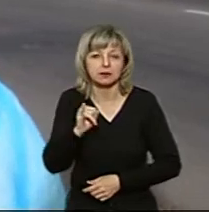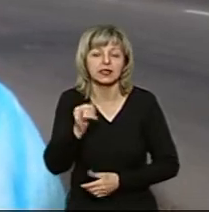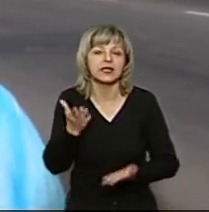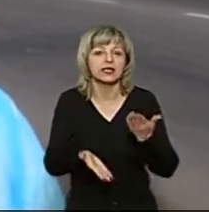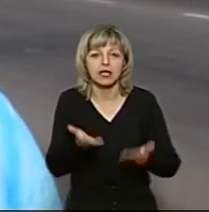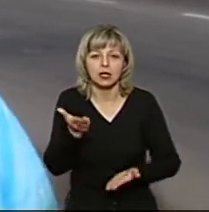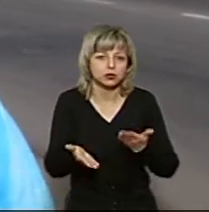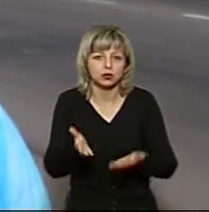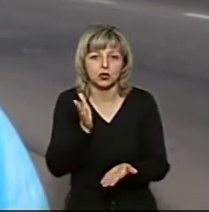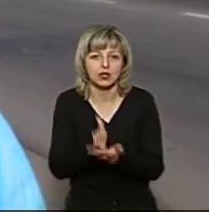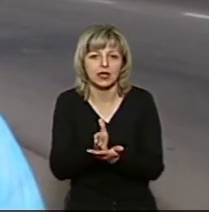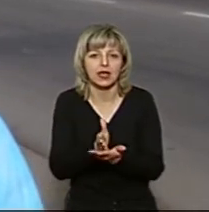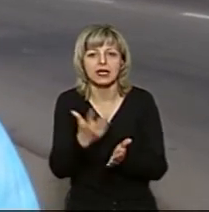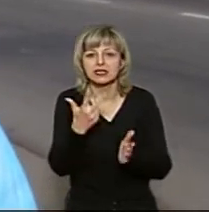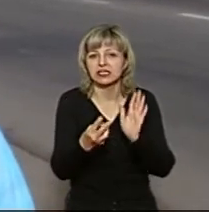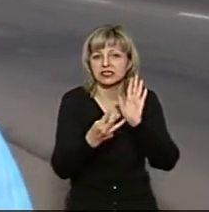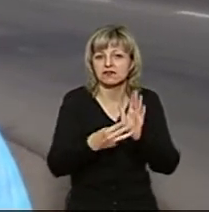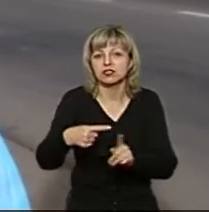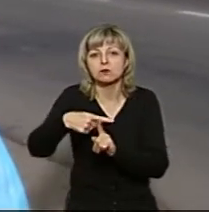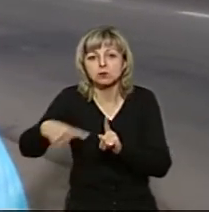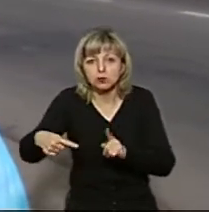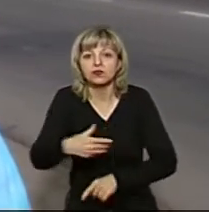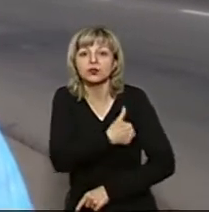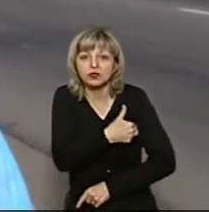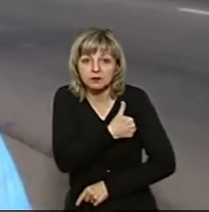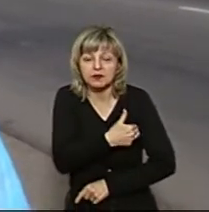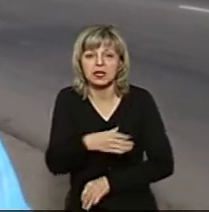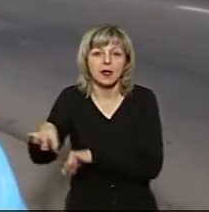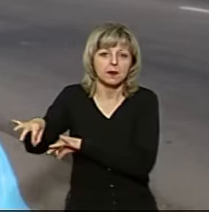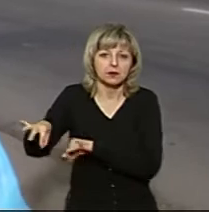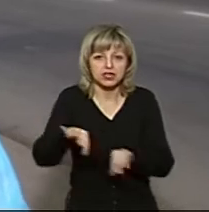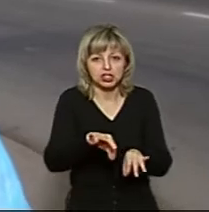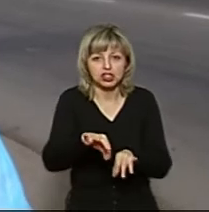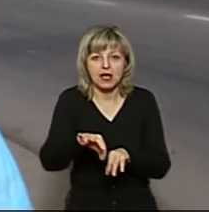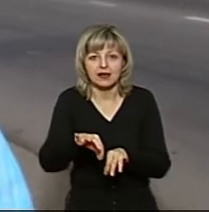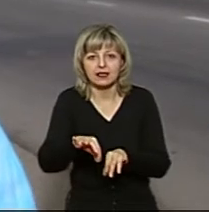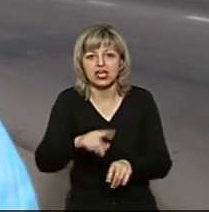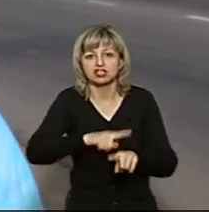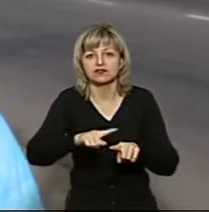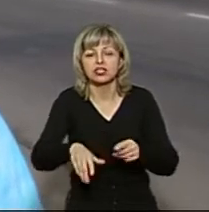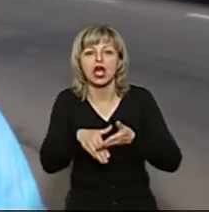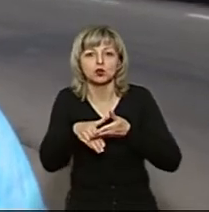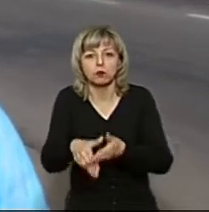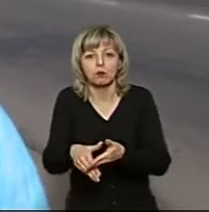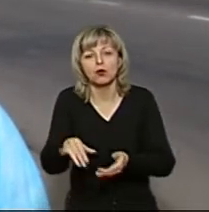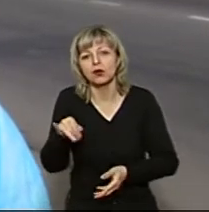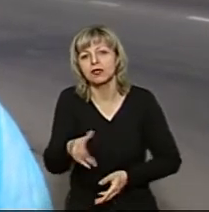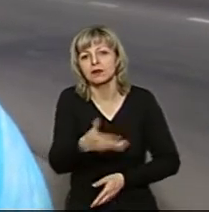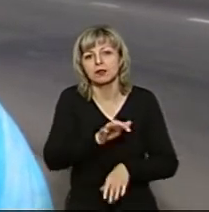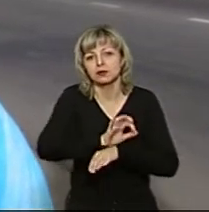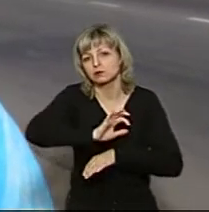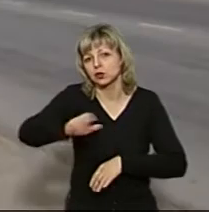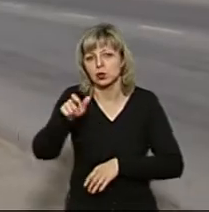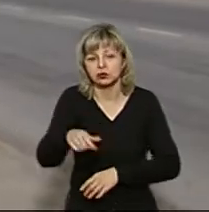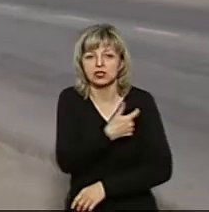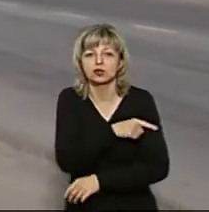якщо є 38,5, приїжджає швидка допомога і ми транспортуємо людину